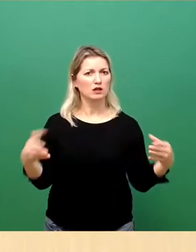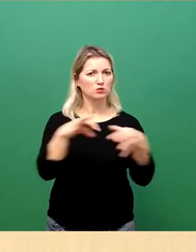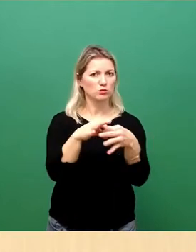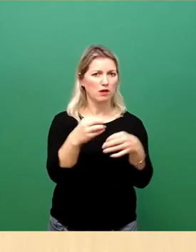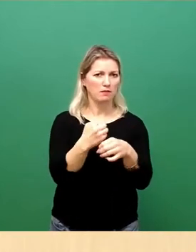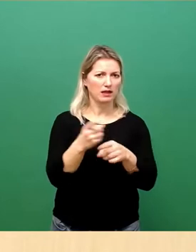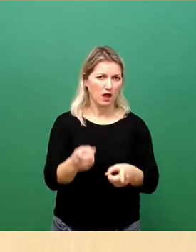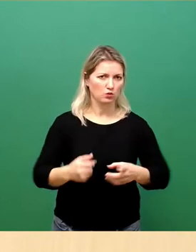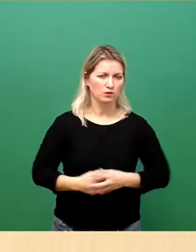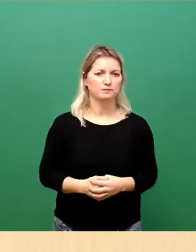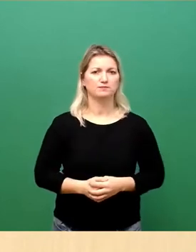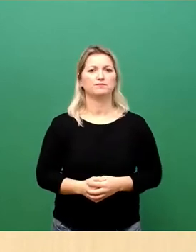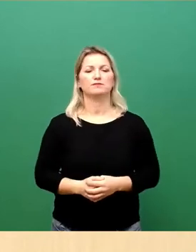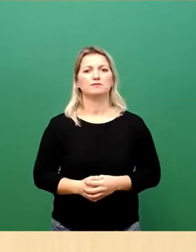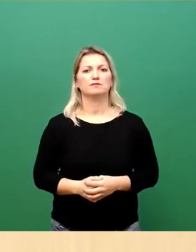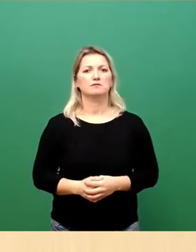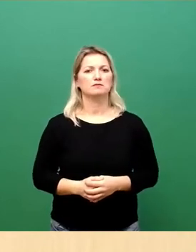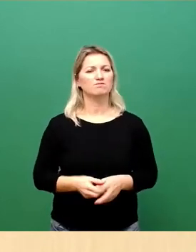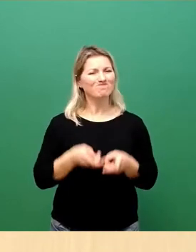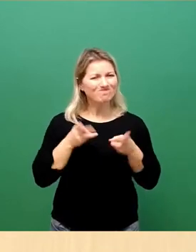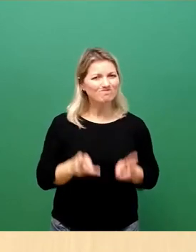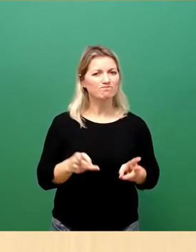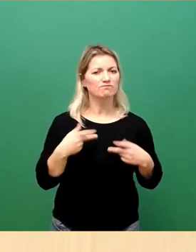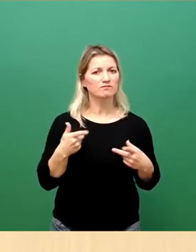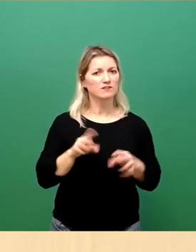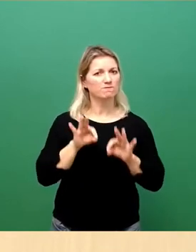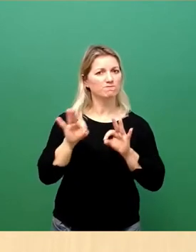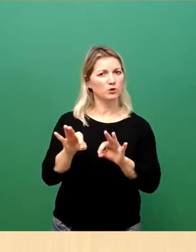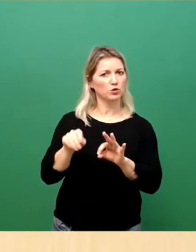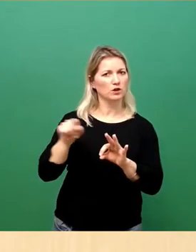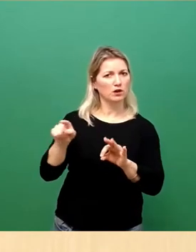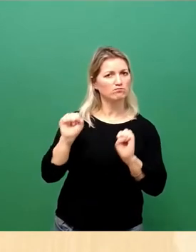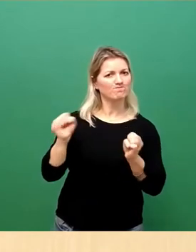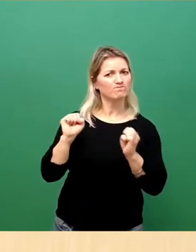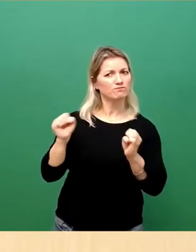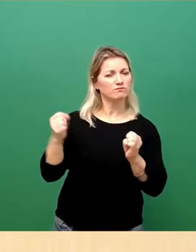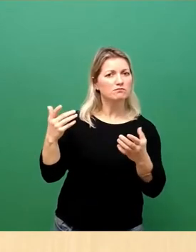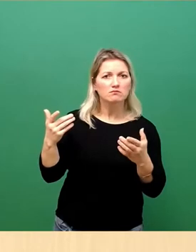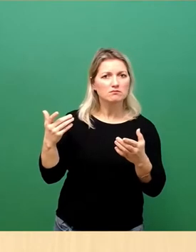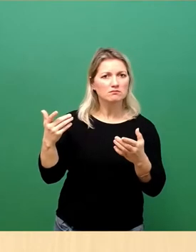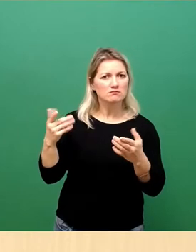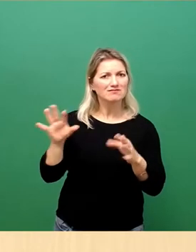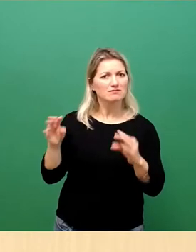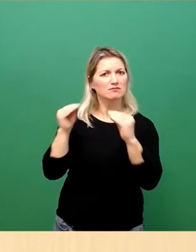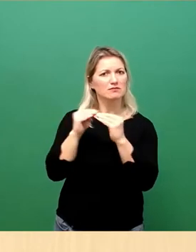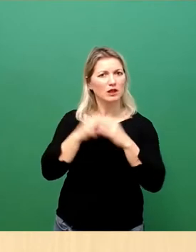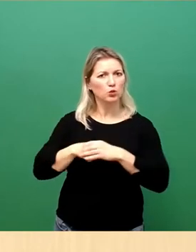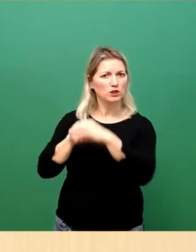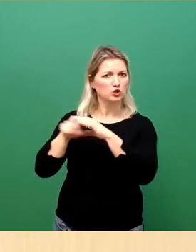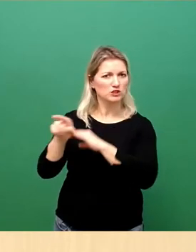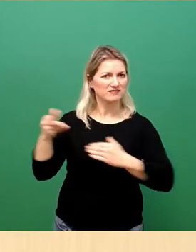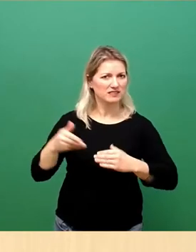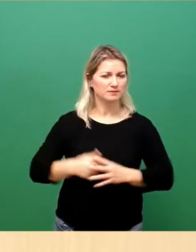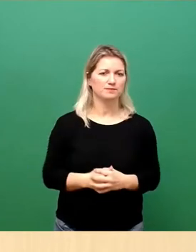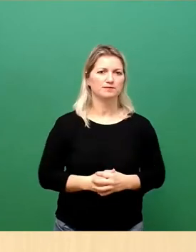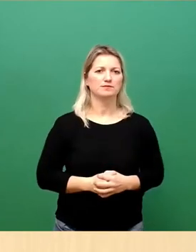Was tun wir, um das große bürgerschaftliche Engagement in geeigneter Weise zu unterstützen? Wir